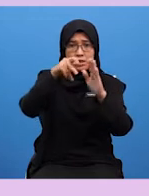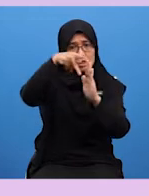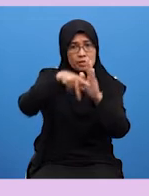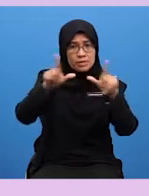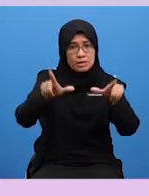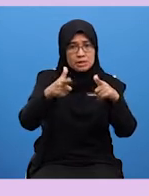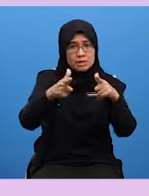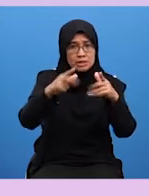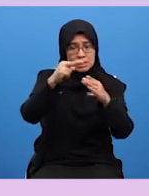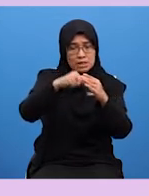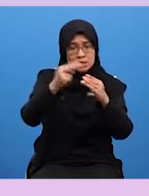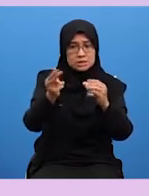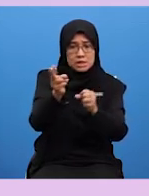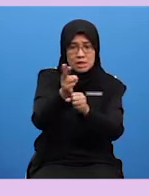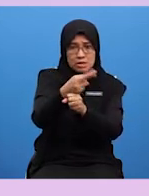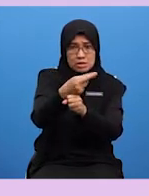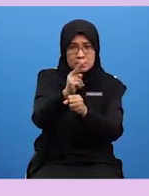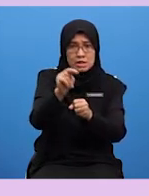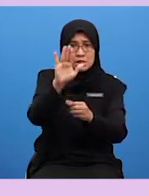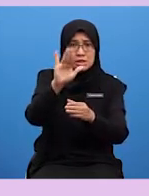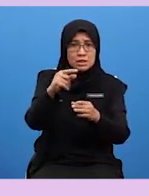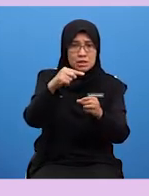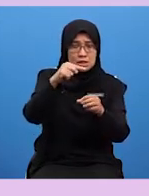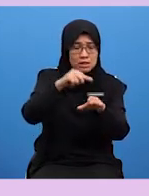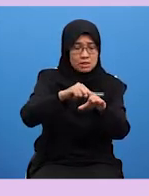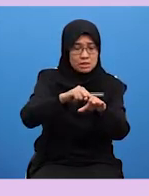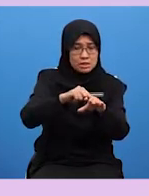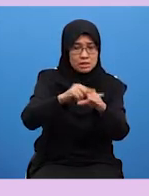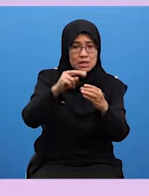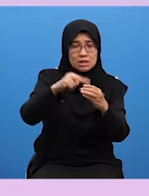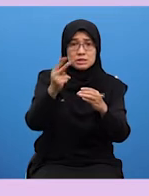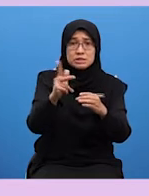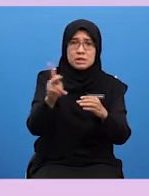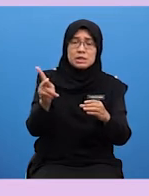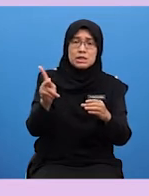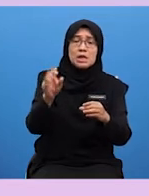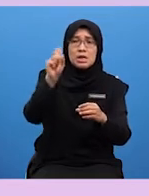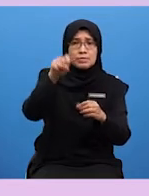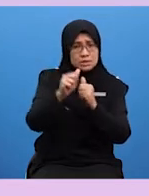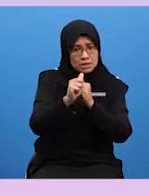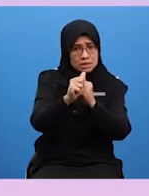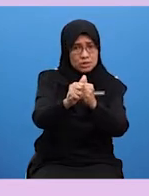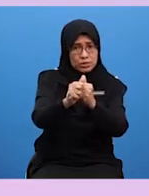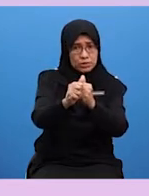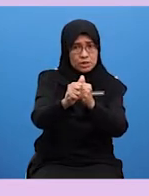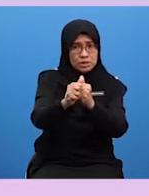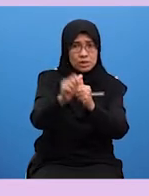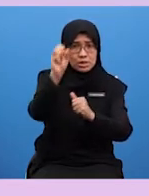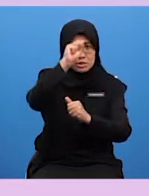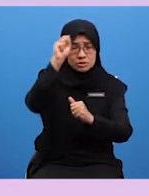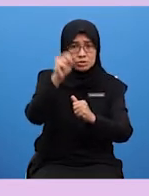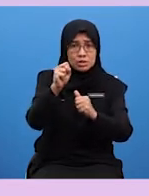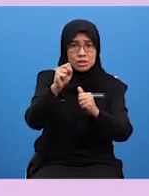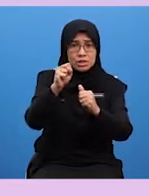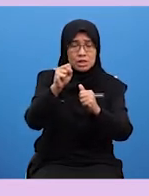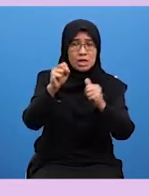rekaan yang dihasilkan Ianya perlu selari dengan kehendak soalan tema, subjek,